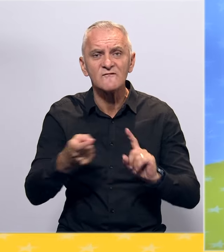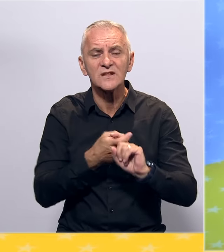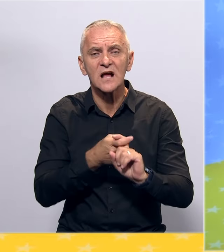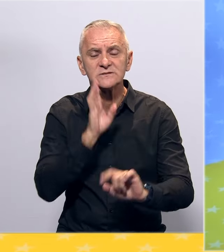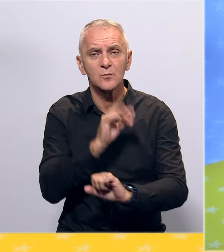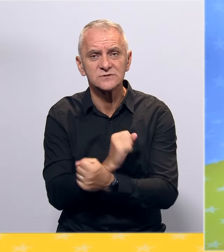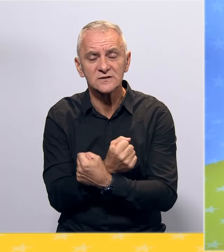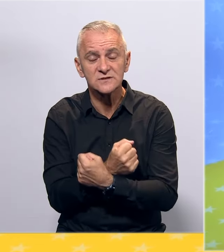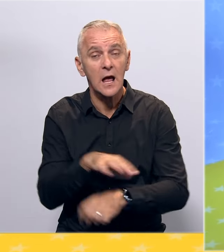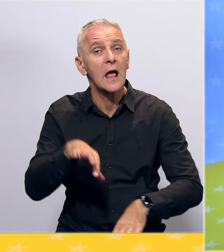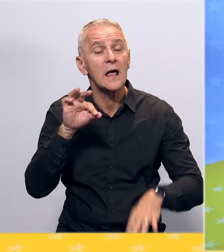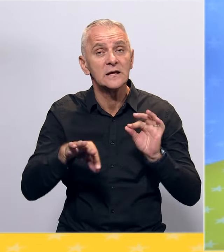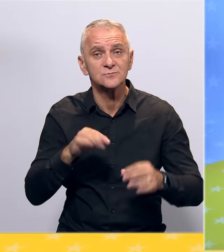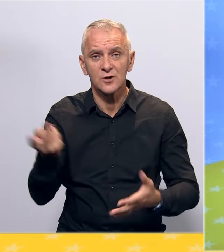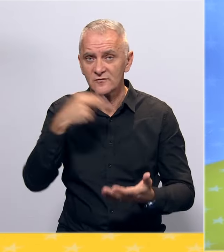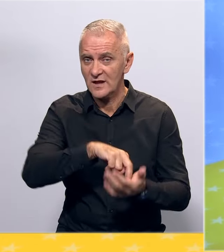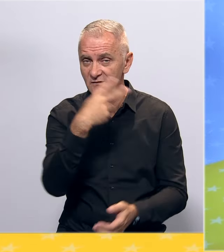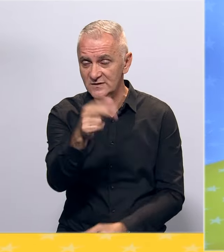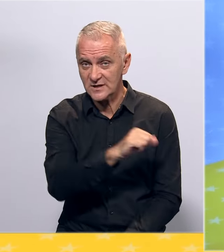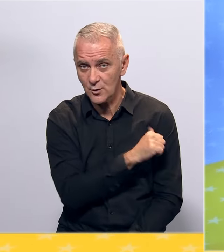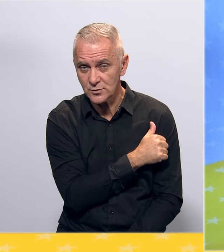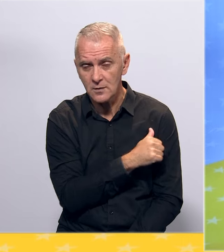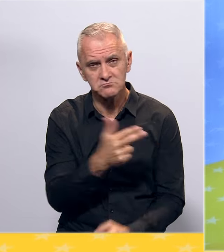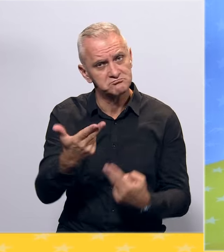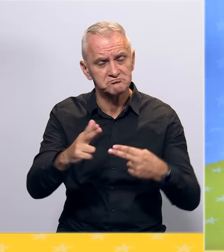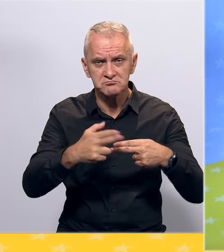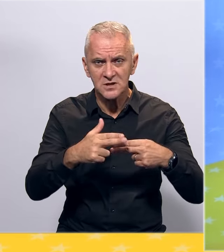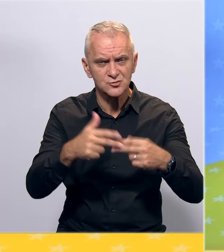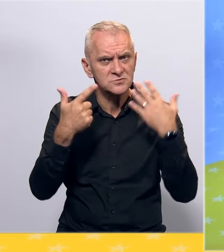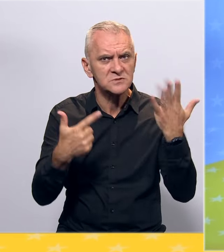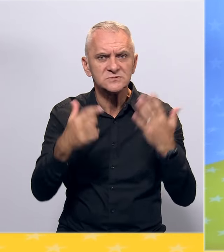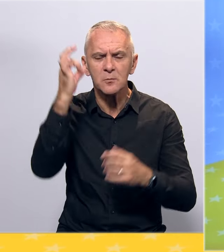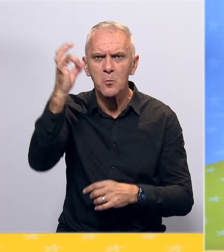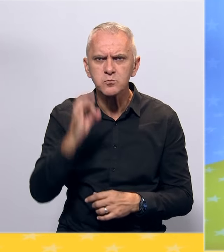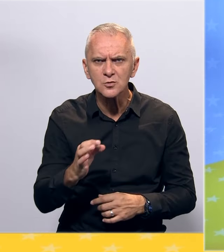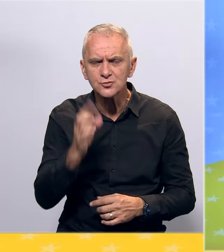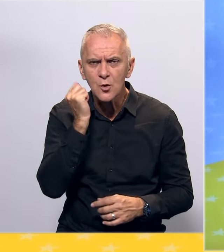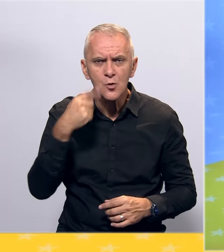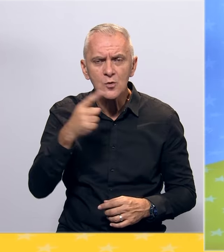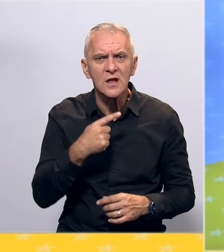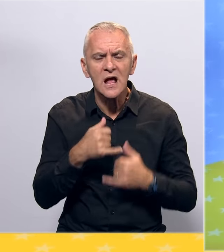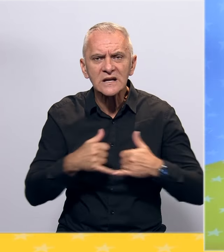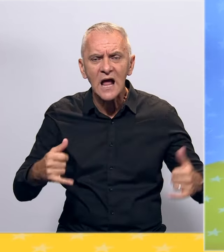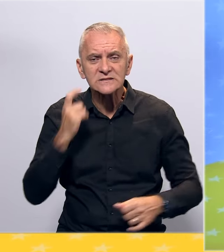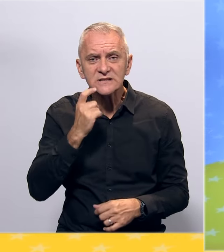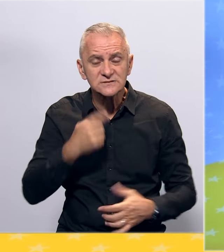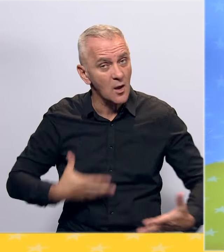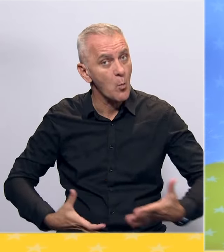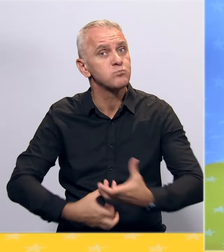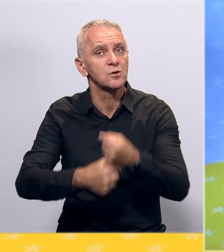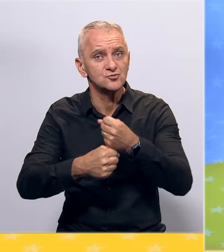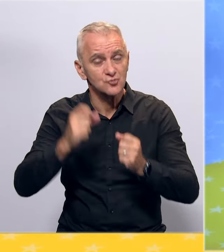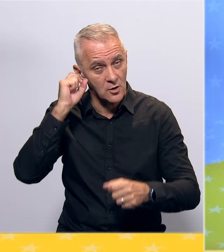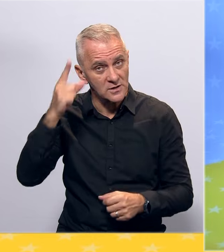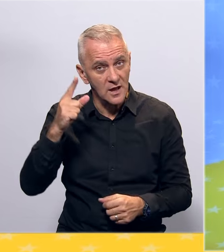Na izborima 2020. godine skoro 70% obiračkog tijela grada Zenica podržalo je